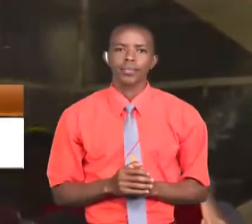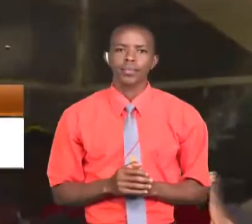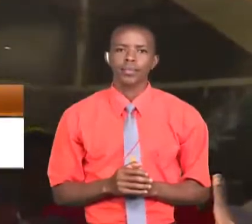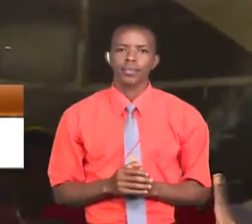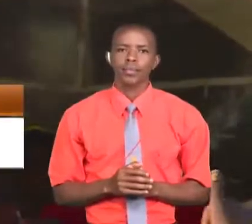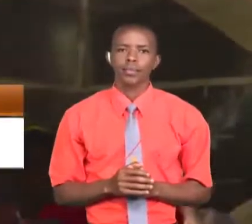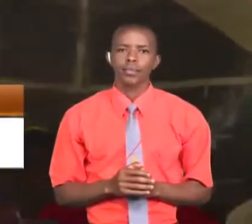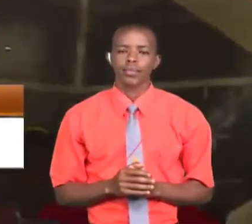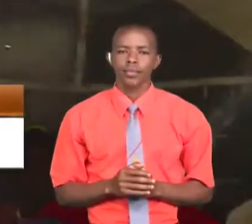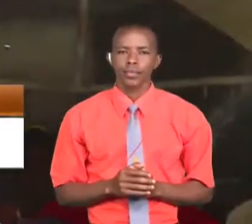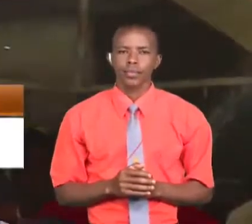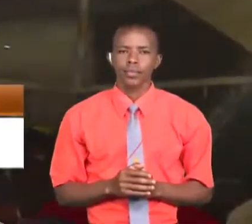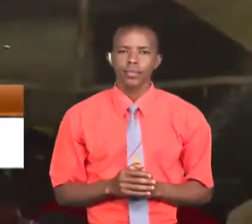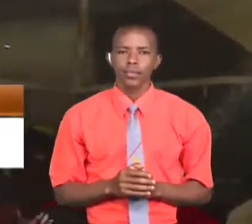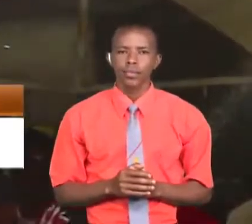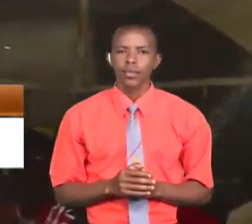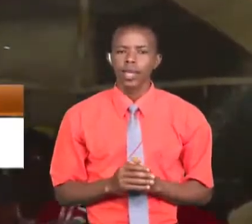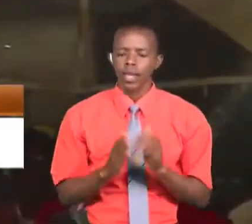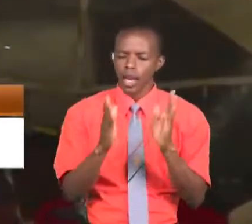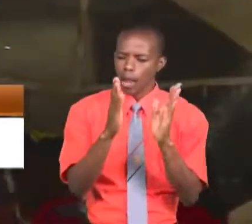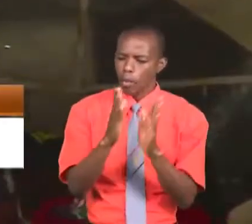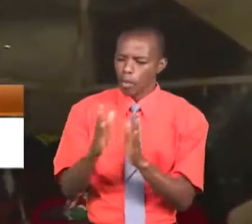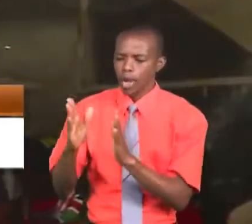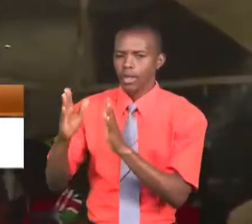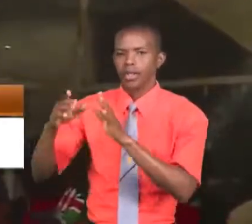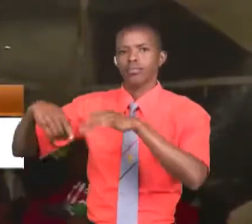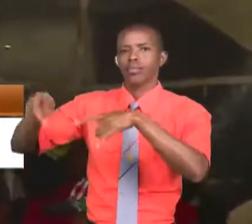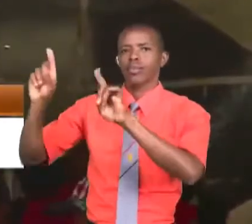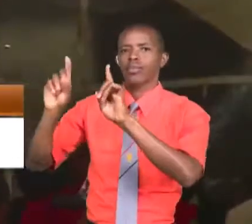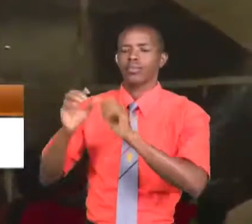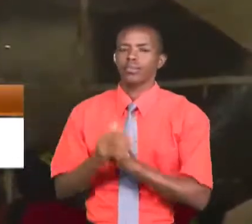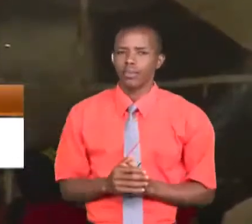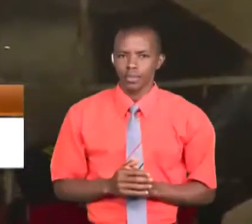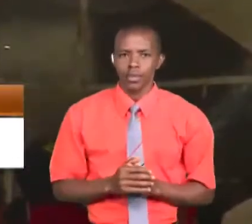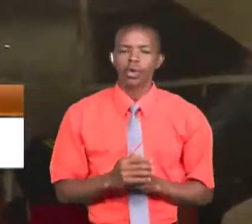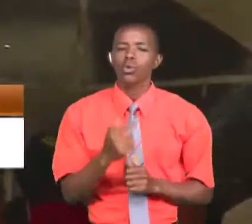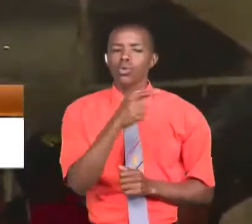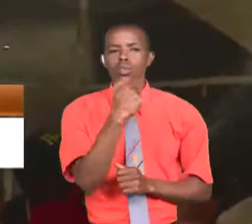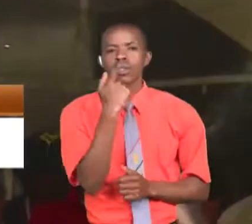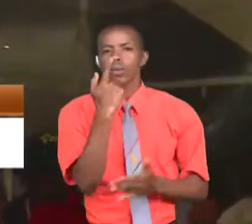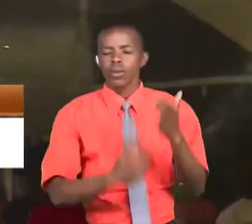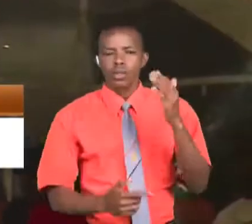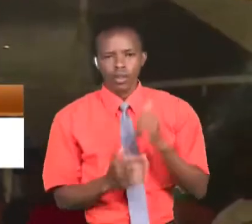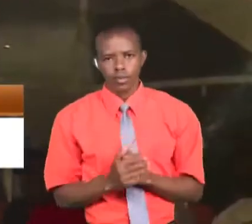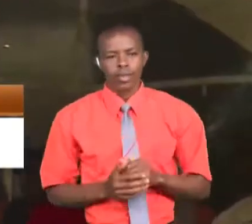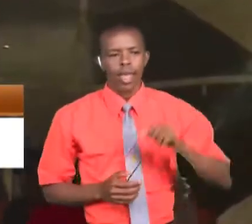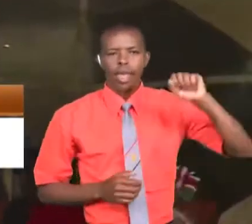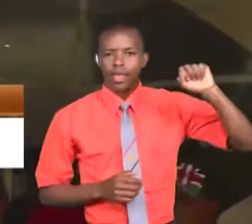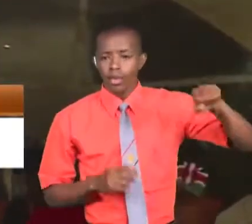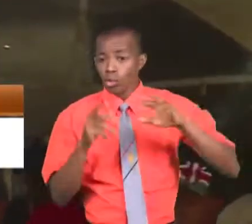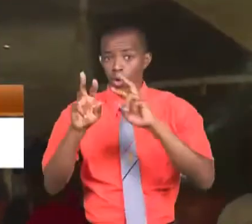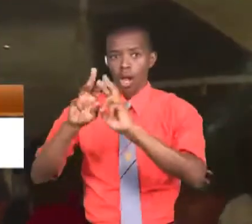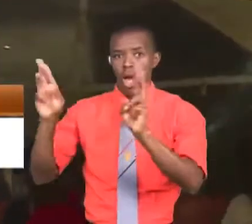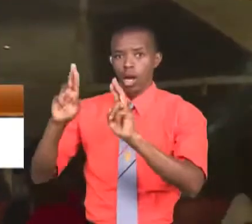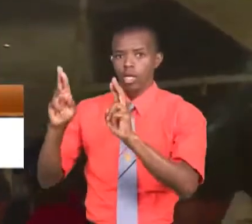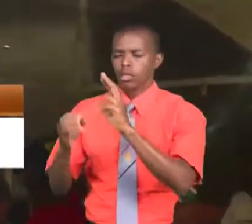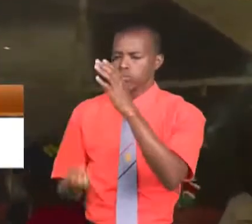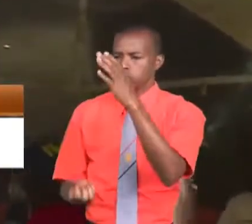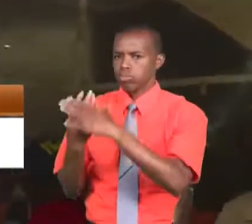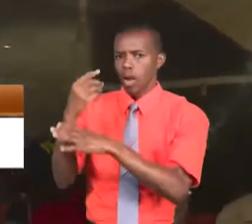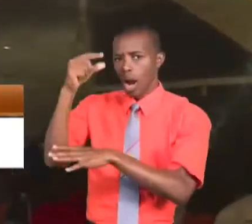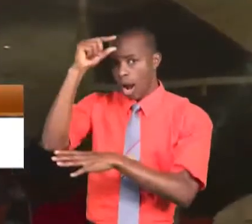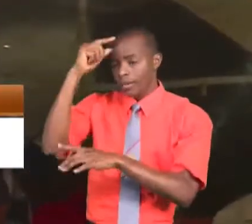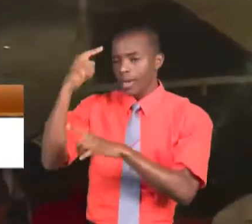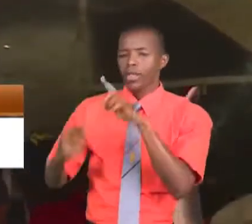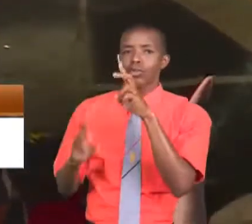Kwa hivyo wajipange kutoka hapo Ama munasema aje Muko tayari tuunde iyo serekali ya 22ndi